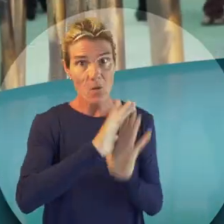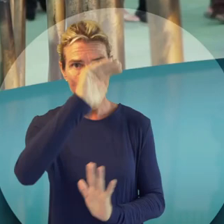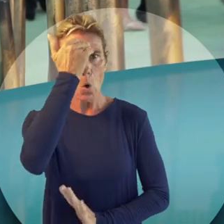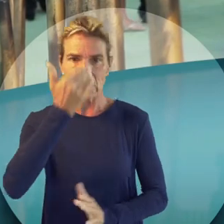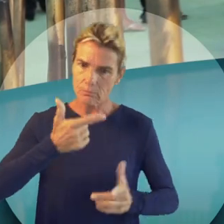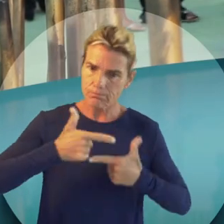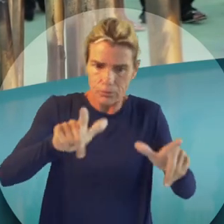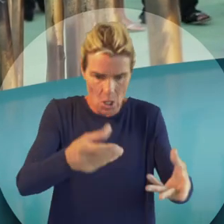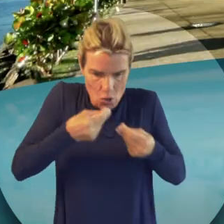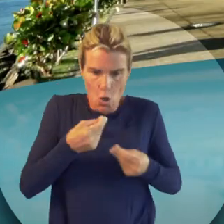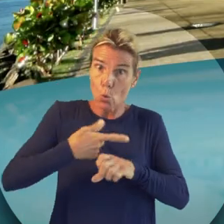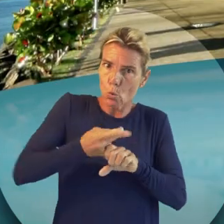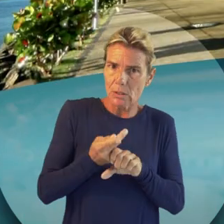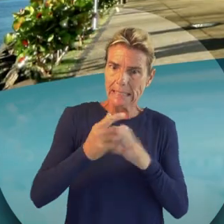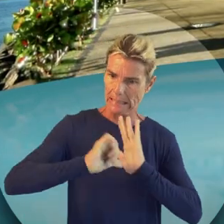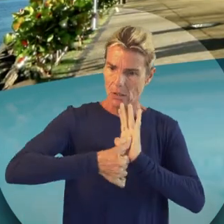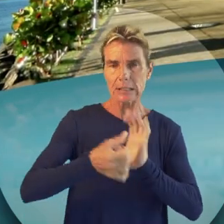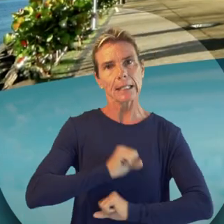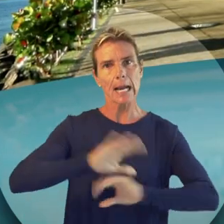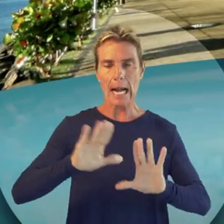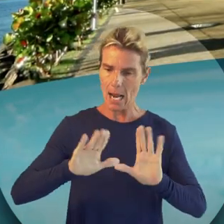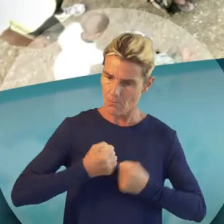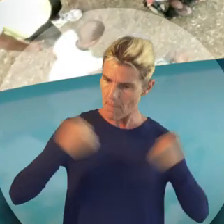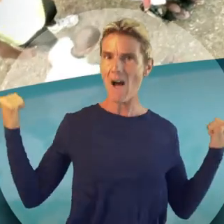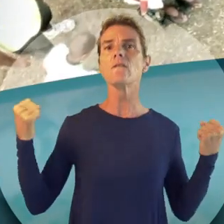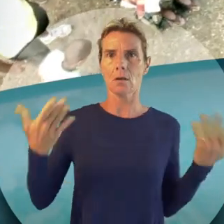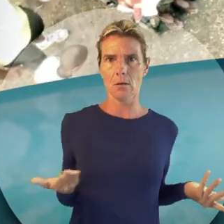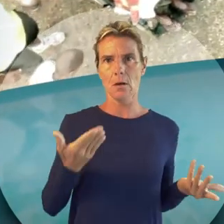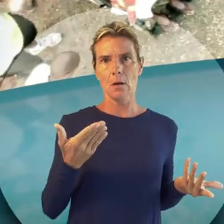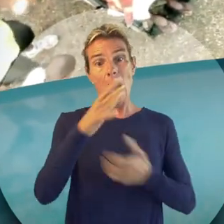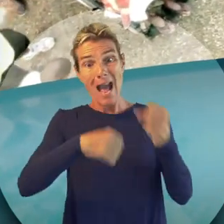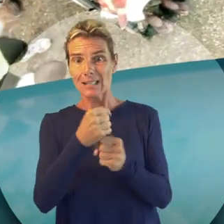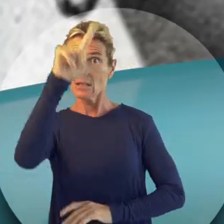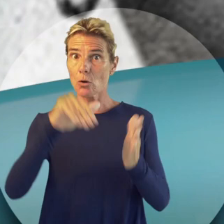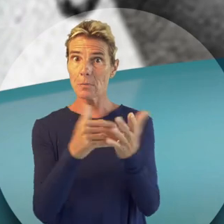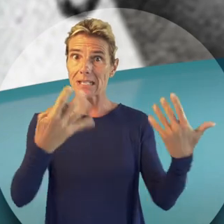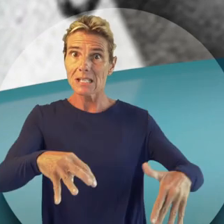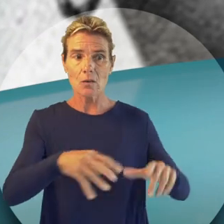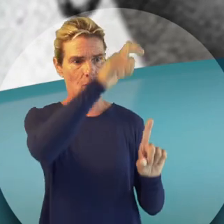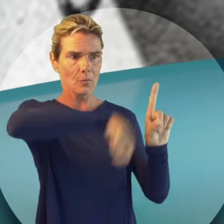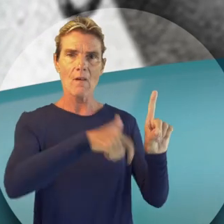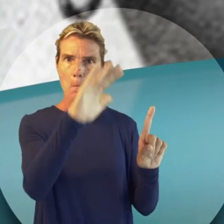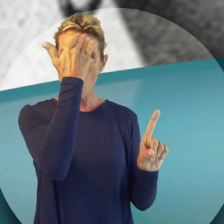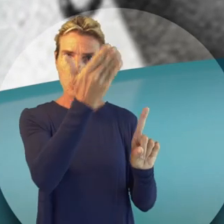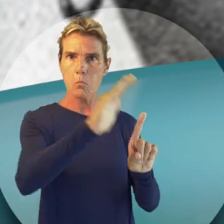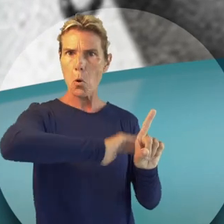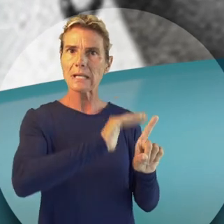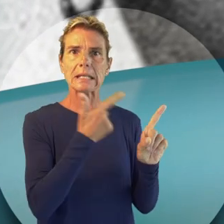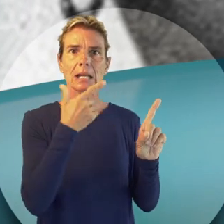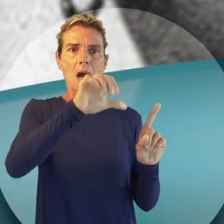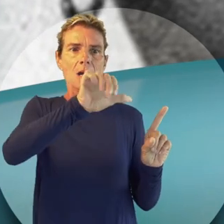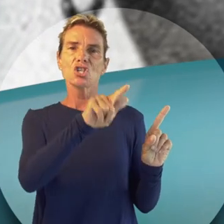apprenant que le principal instrument de notre émancipation, c'est nous-mêmes. L'année 2019 sera l'année Gerti-Archimède.